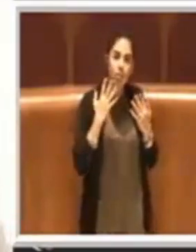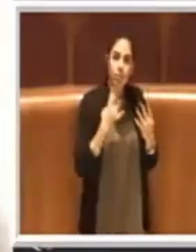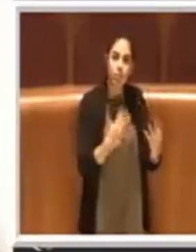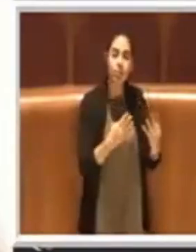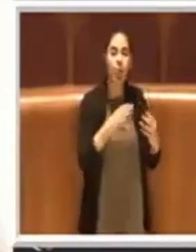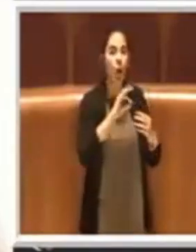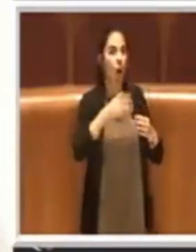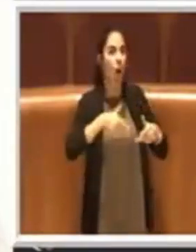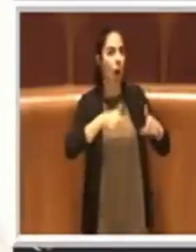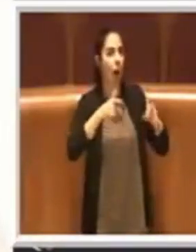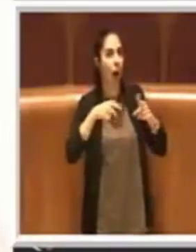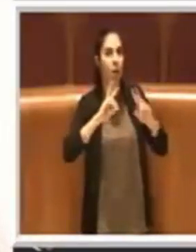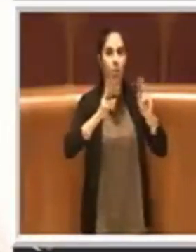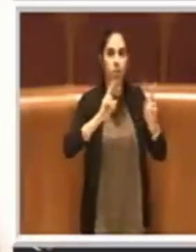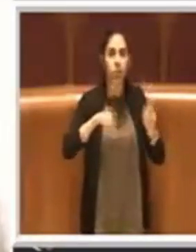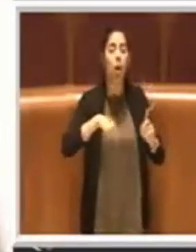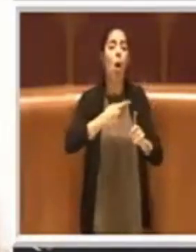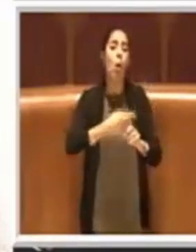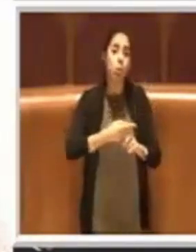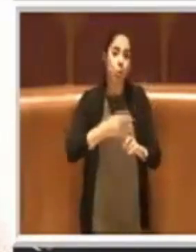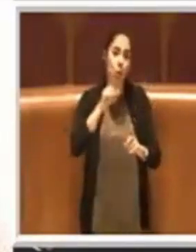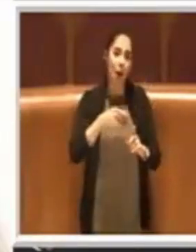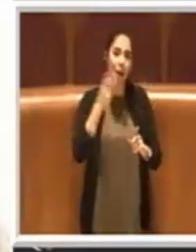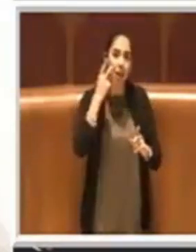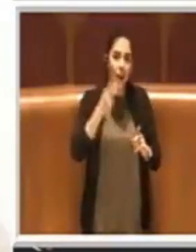Bisogna avere il coraggio di fare queste cose. Grazie Presidente.